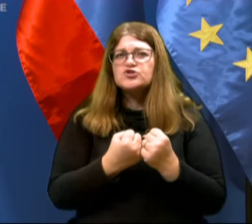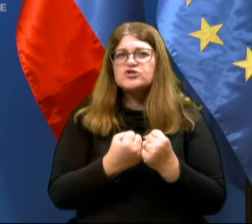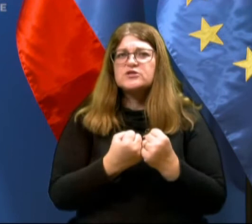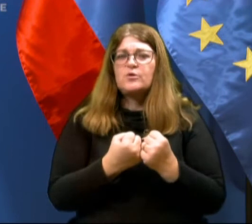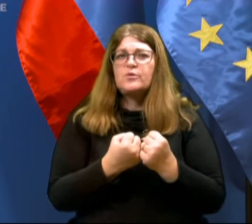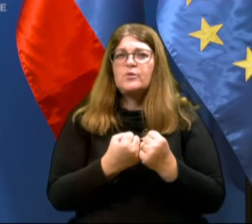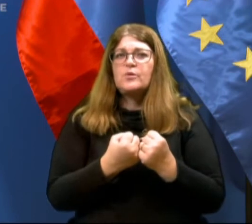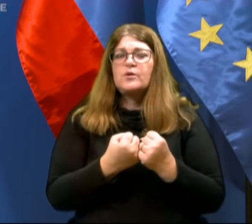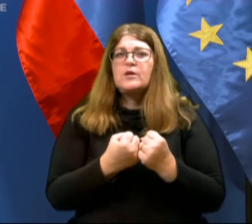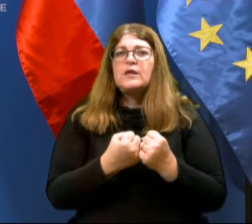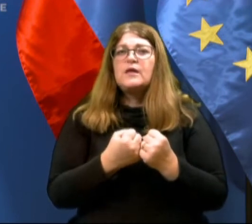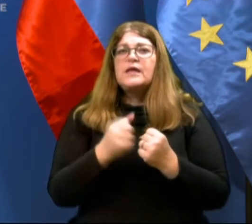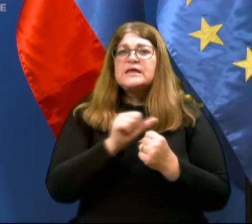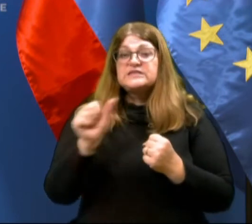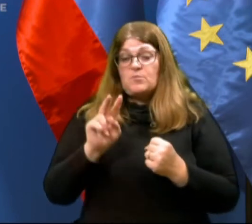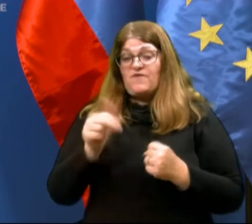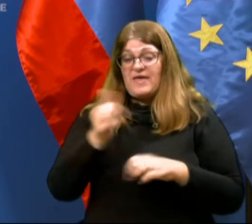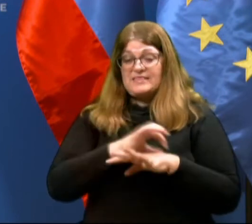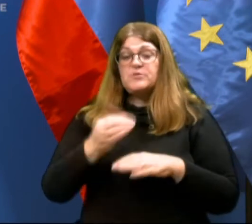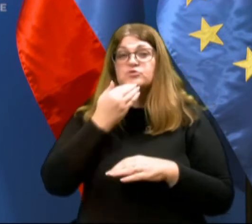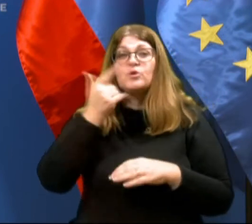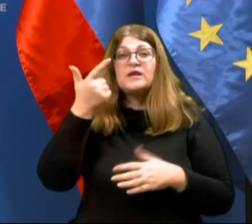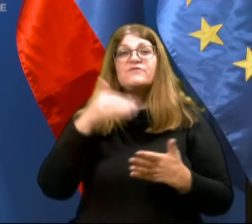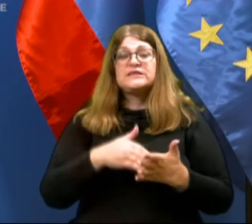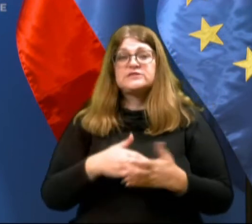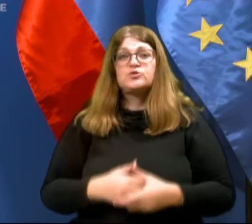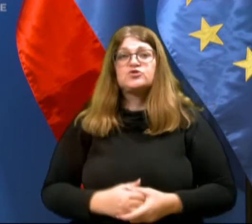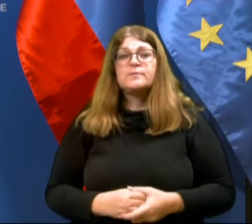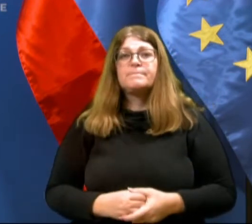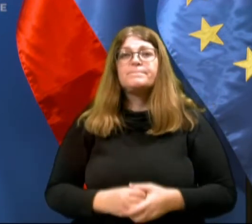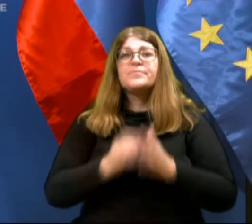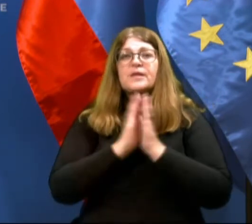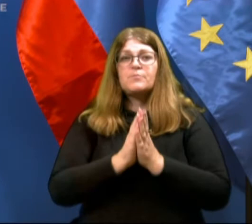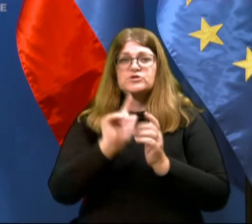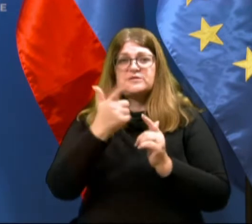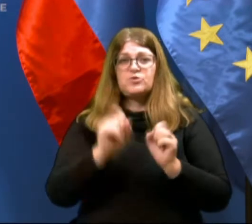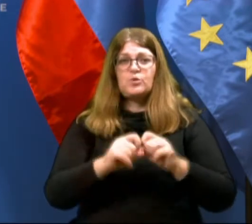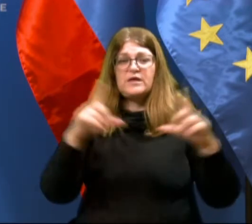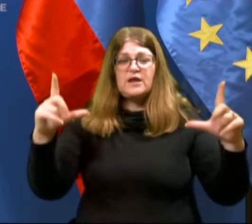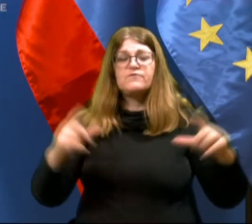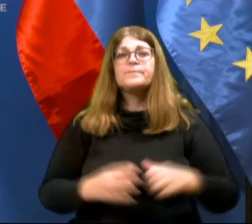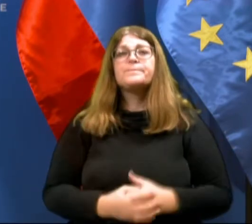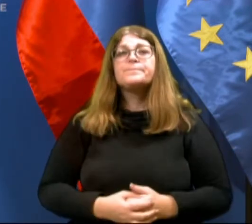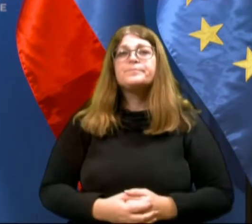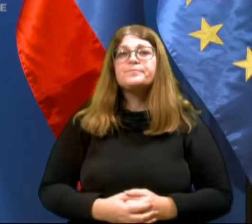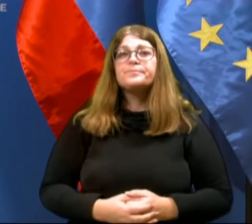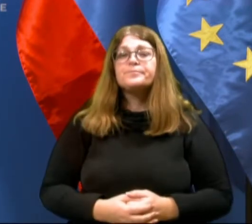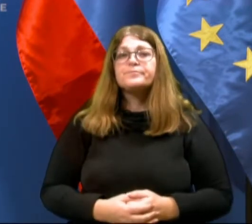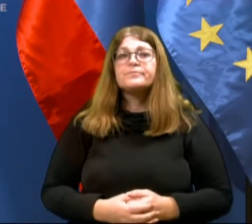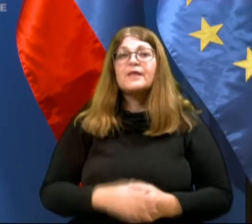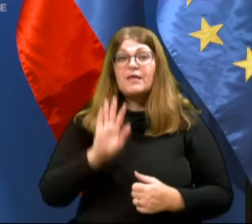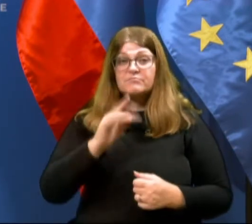samo v zadnjem tednu skoraj 2000. Prosim za drugi, ja, hvala lepa graf. Na